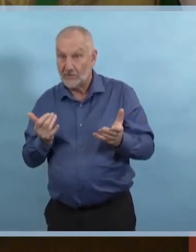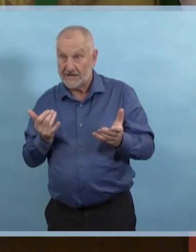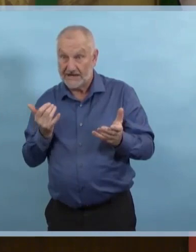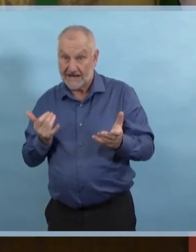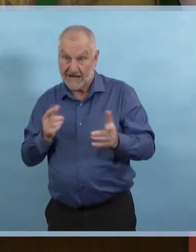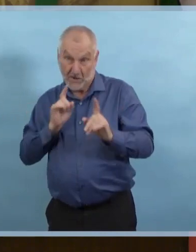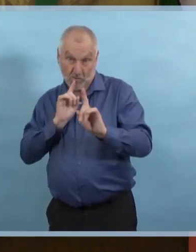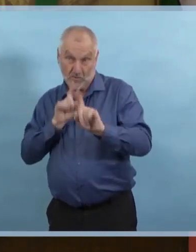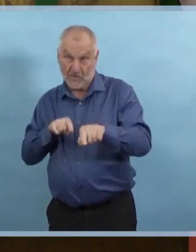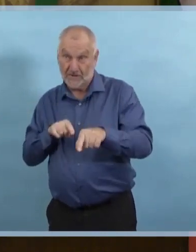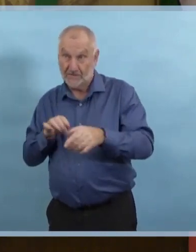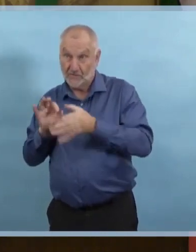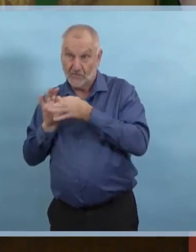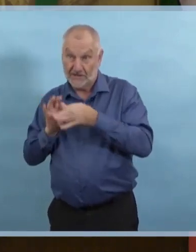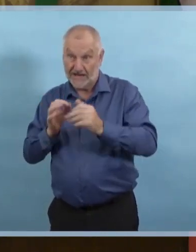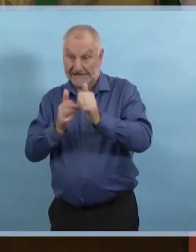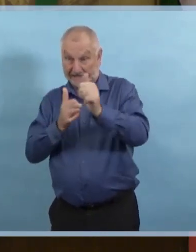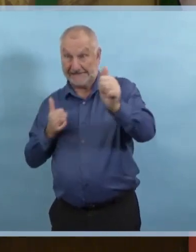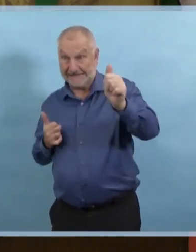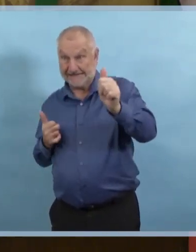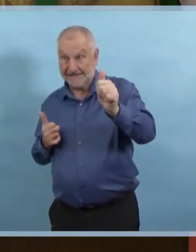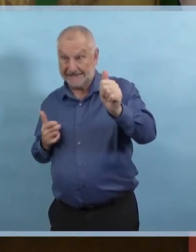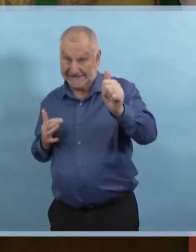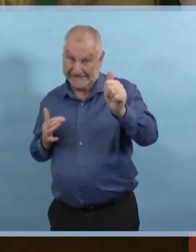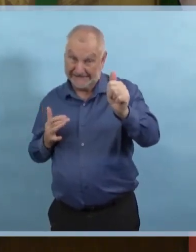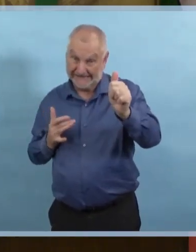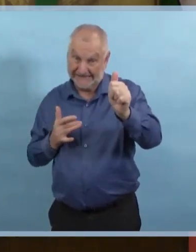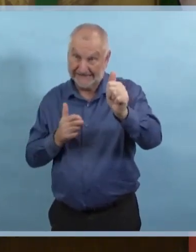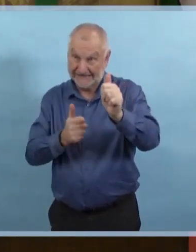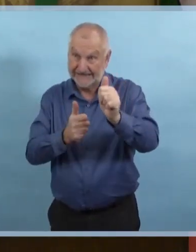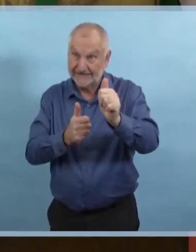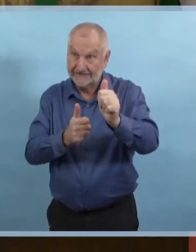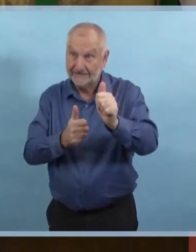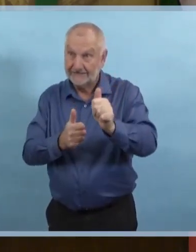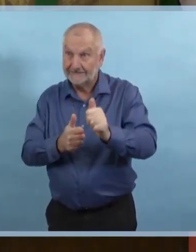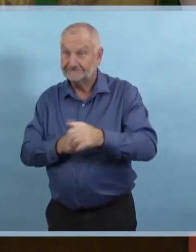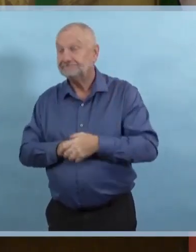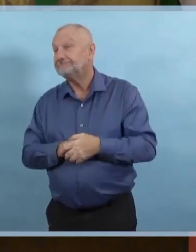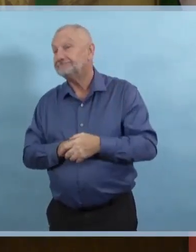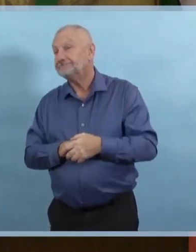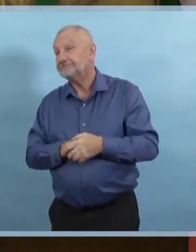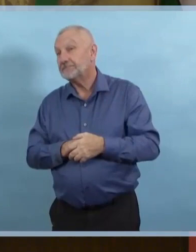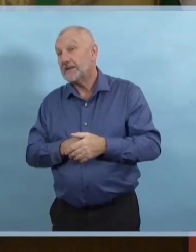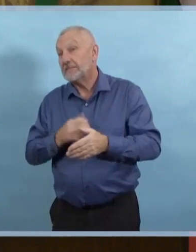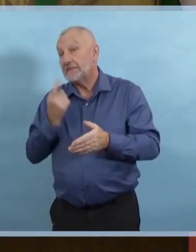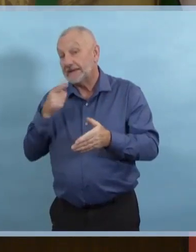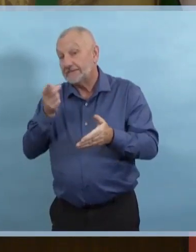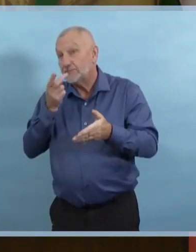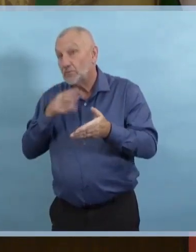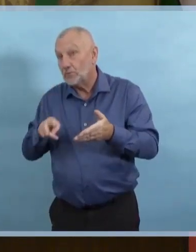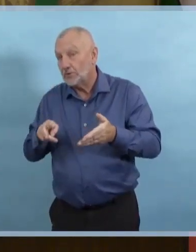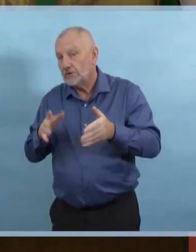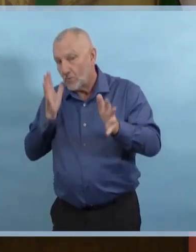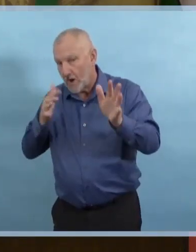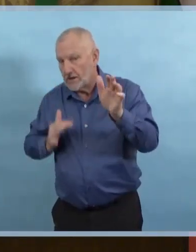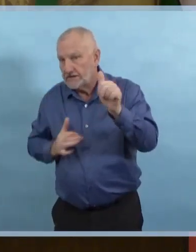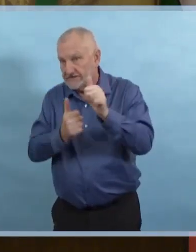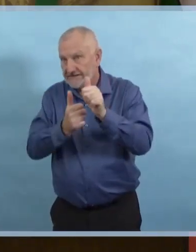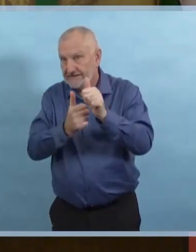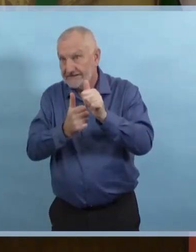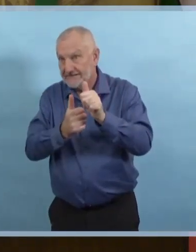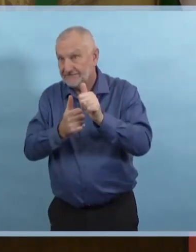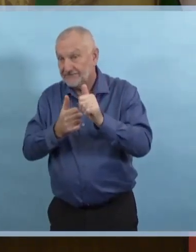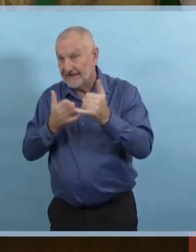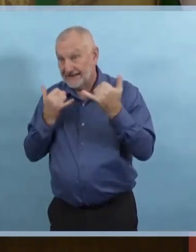aurons probablement une mise à jour dans la semaine, mais je n'ai pas le chiffre pour l'instant. Merci. De la presse canadienne,